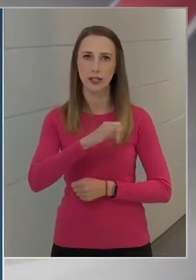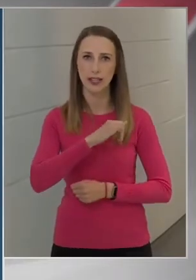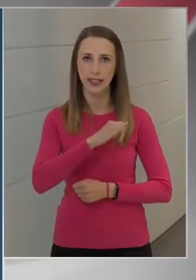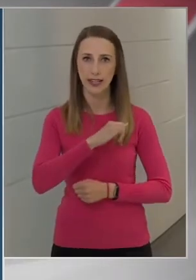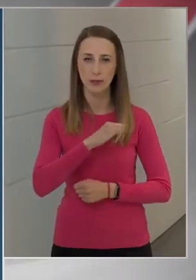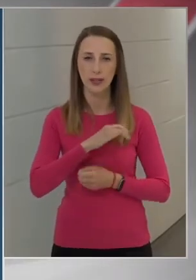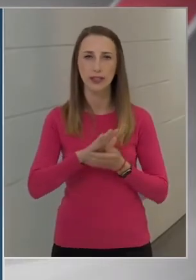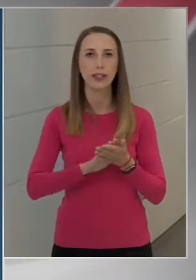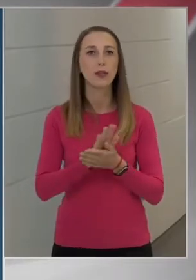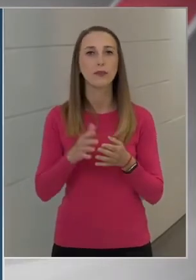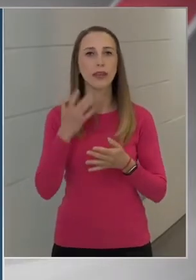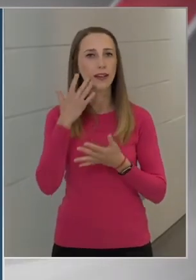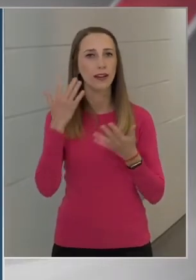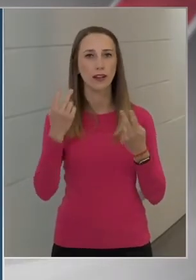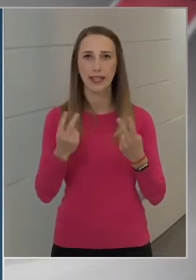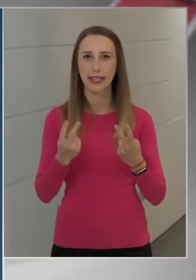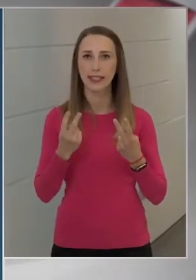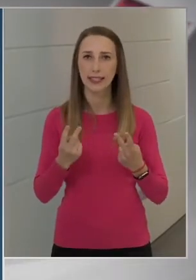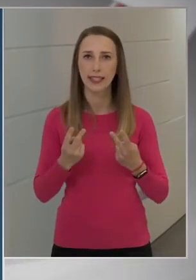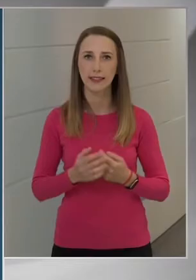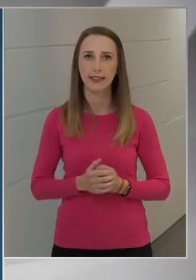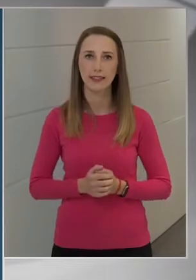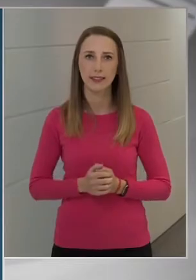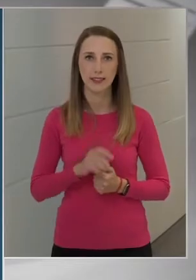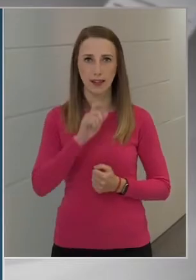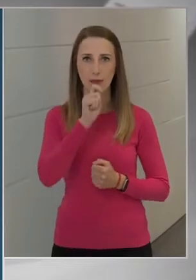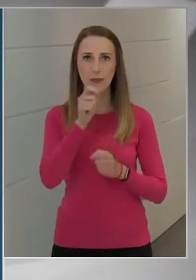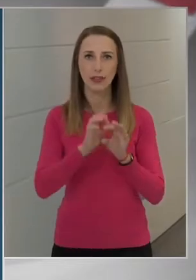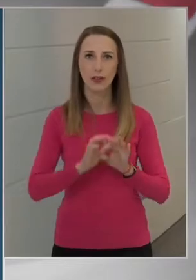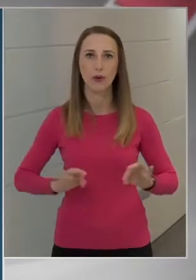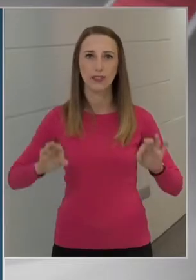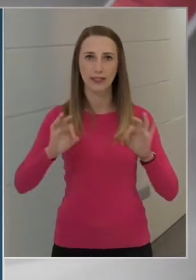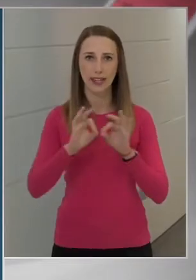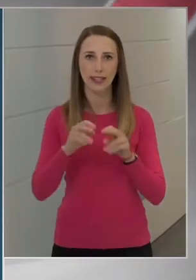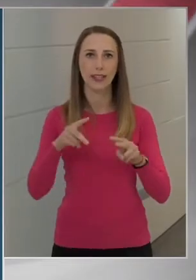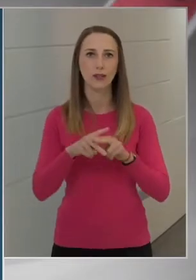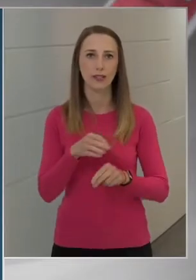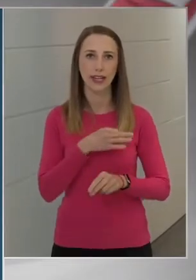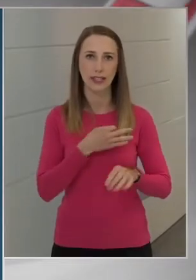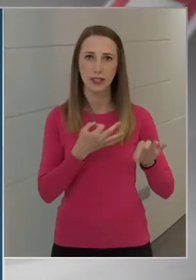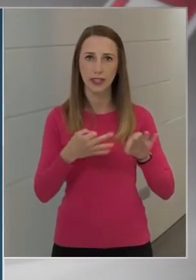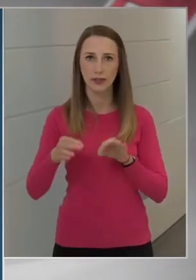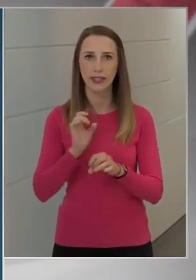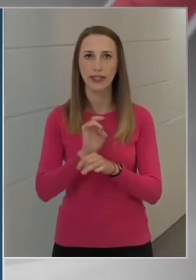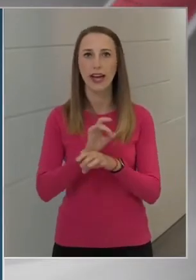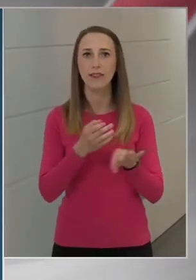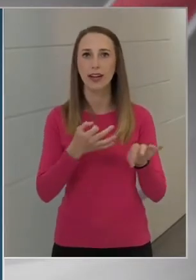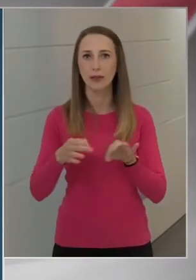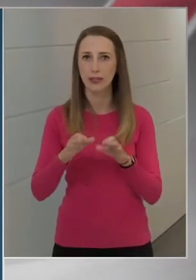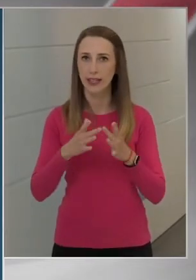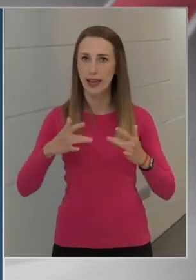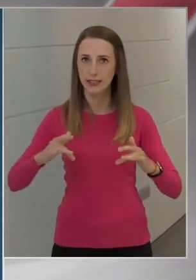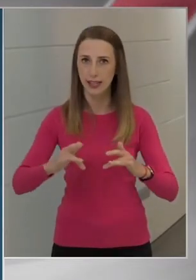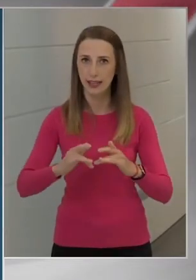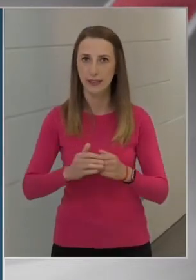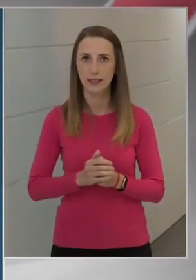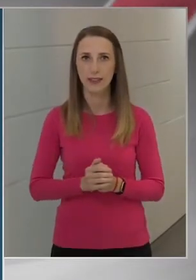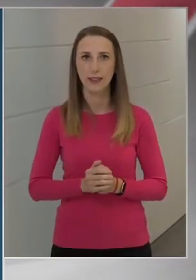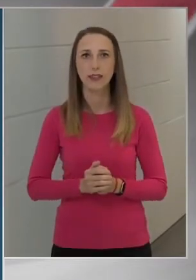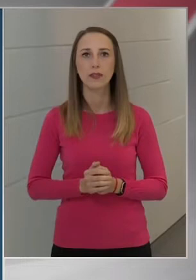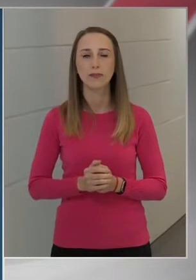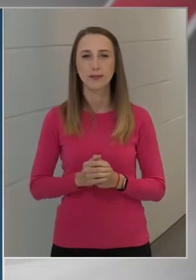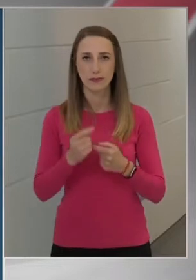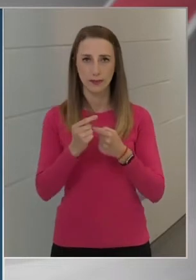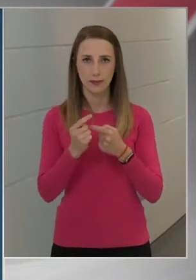milyen nagy érték a magyarországi közegészségügyi járványügyi helyzet és az egyéni